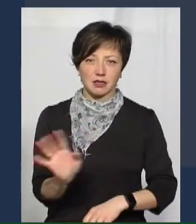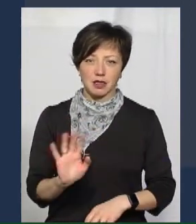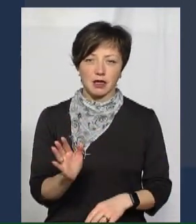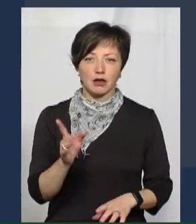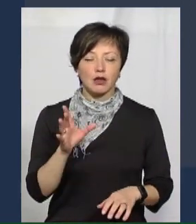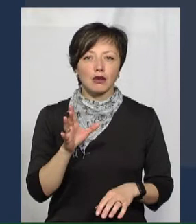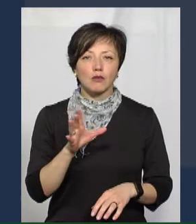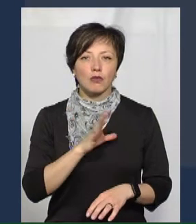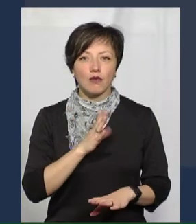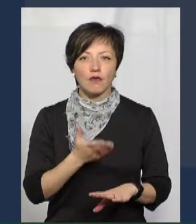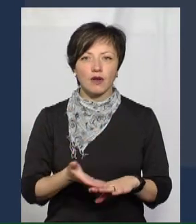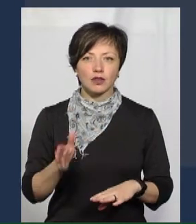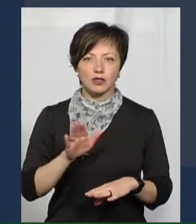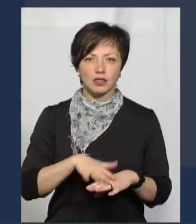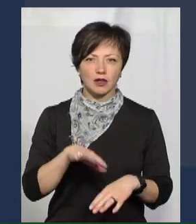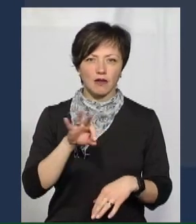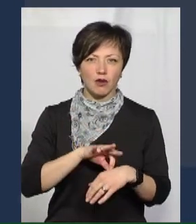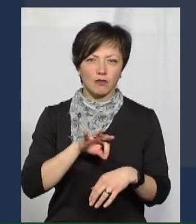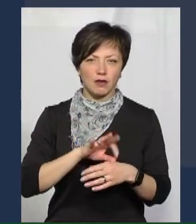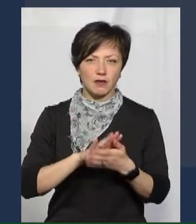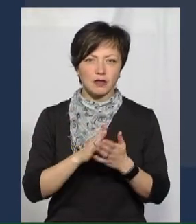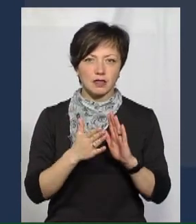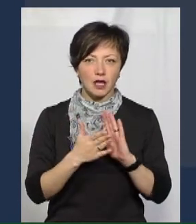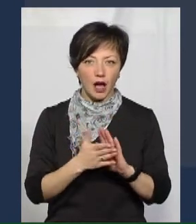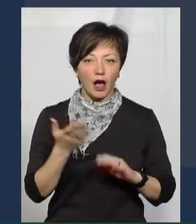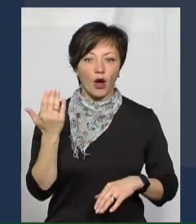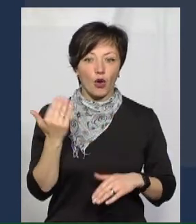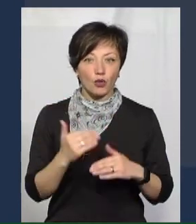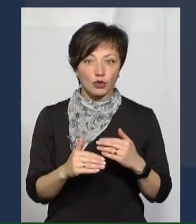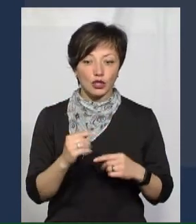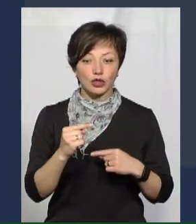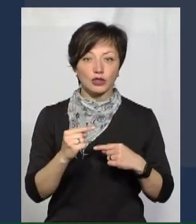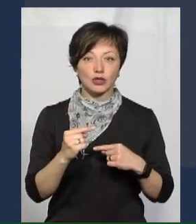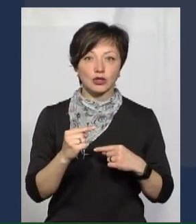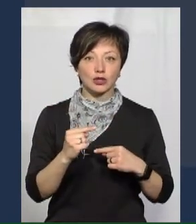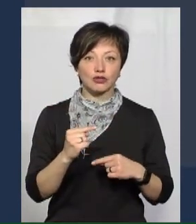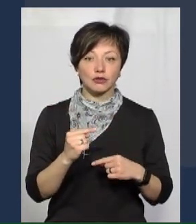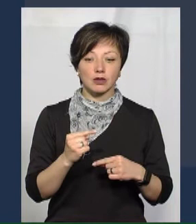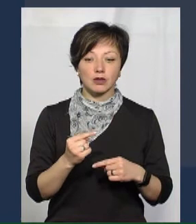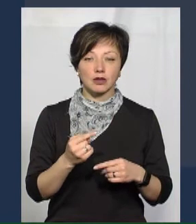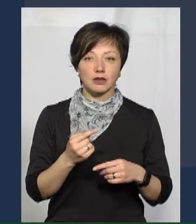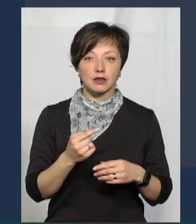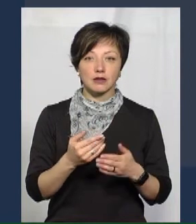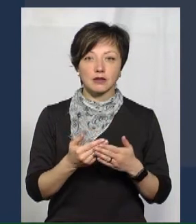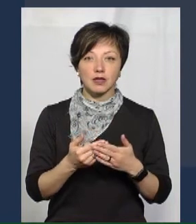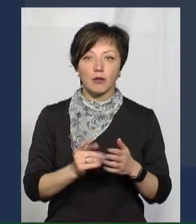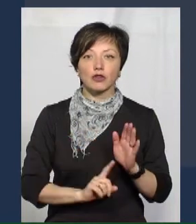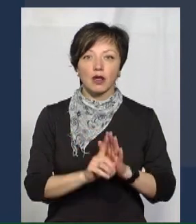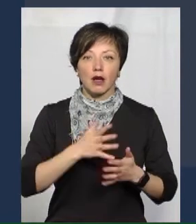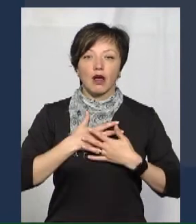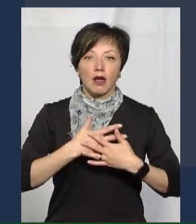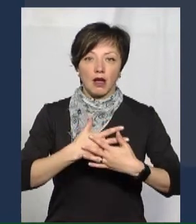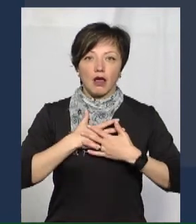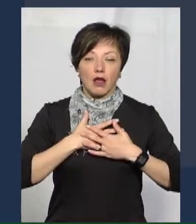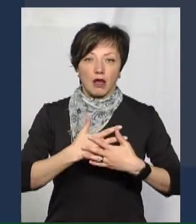такий хворобливий стан. А вже безпосередньо за дві доби до госпіталізації почалася задишка. Тобто